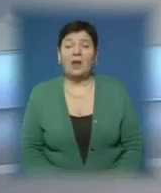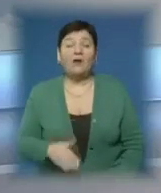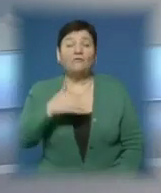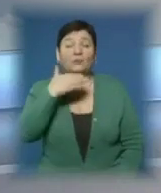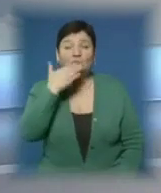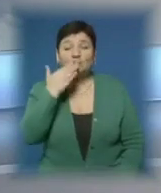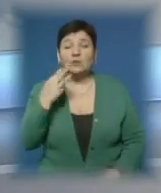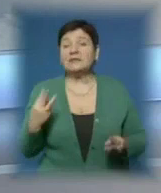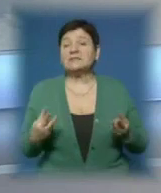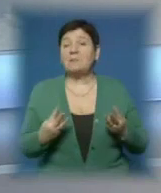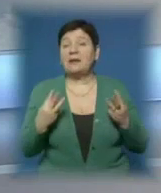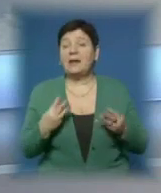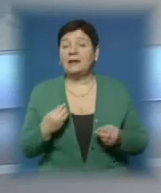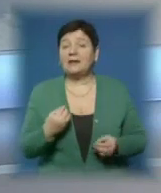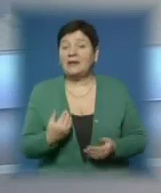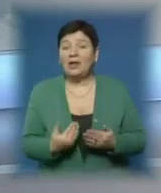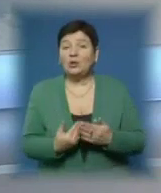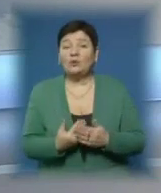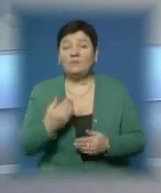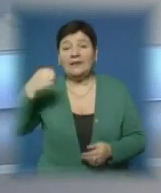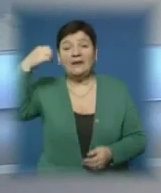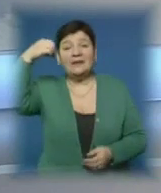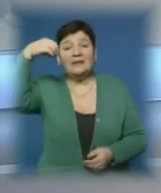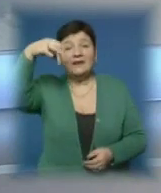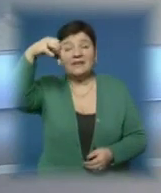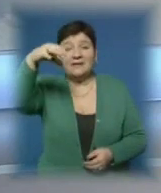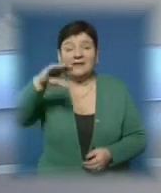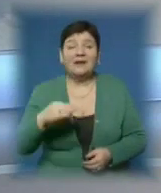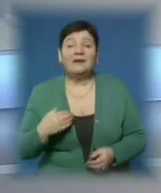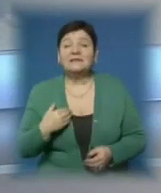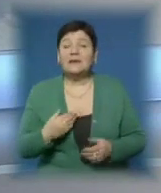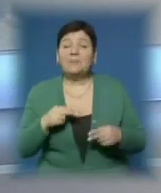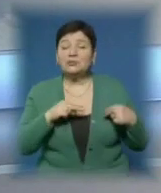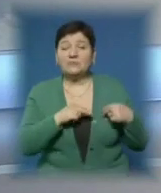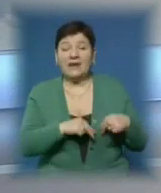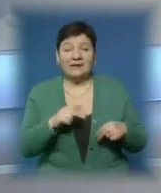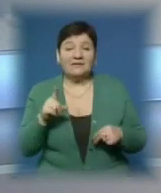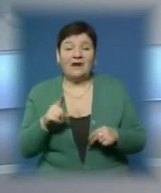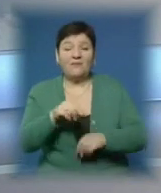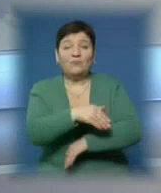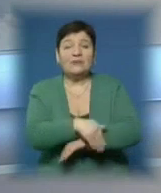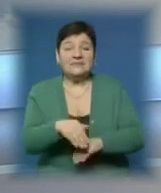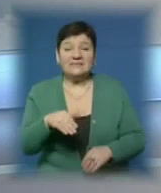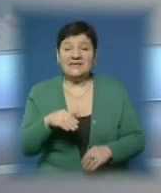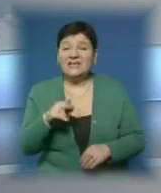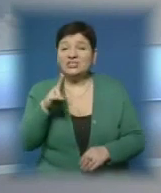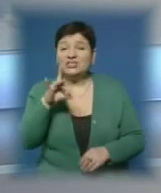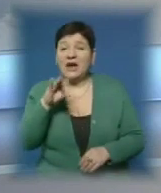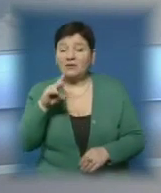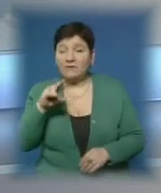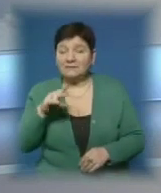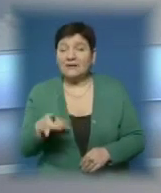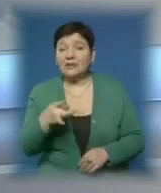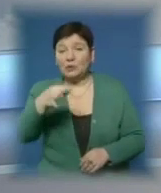Ужгороді запалали нові ліхтарі. Воличні світильники після кількох років темряви запрацювали на вулиці Чкалова, що в мікрорайоні Радванка.